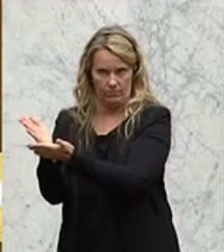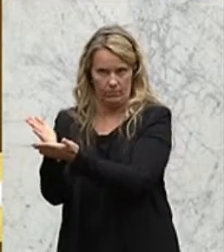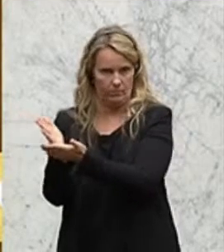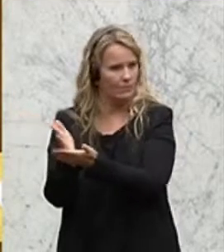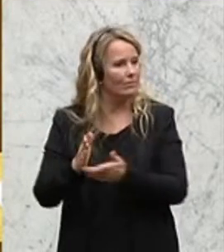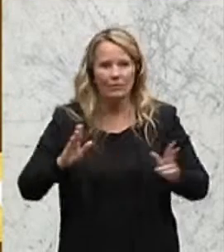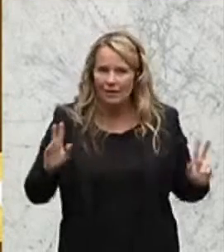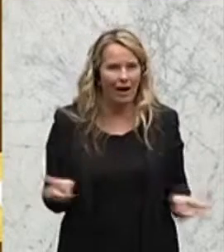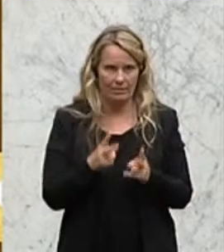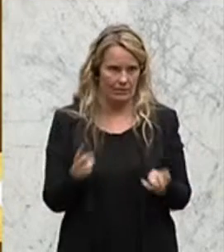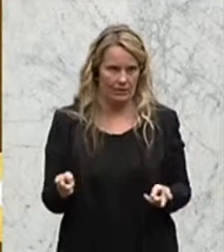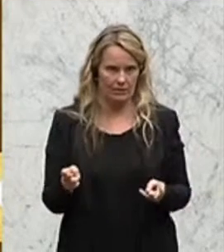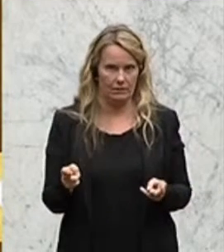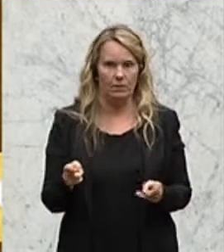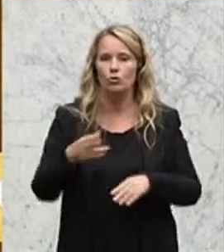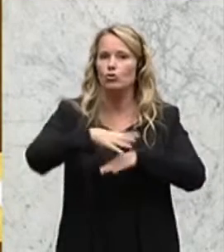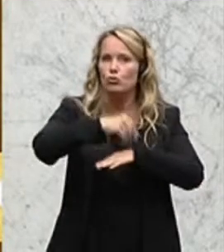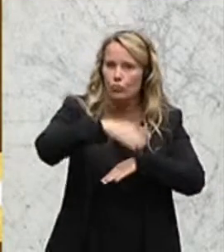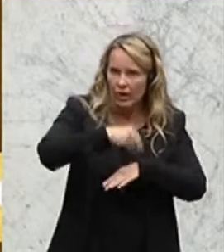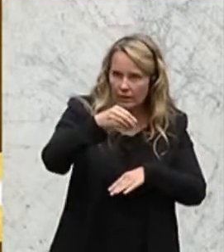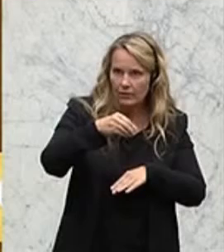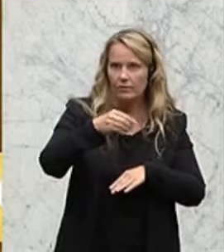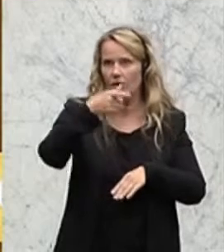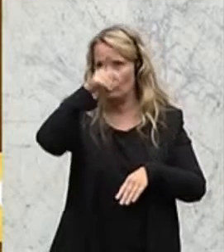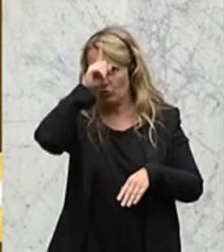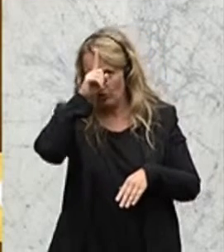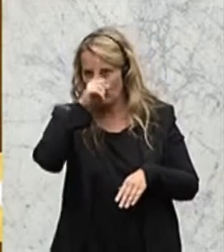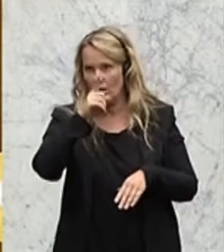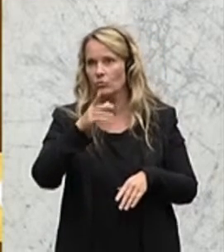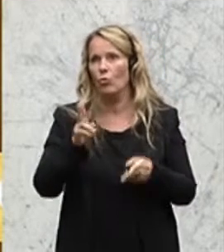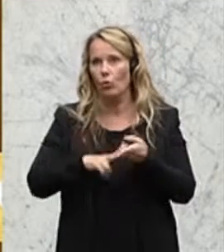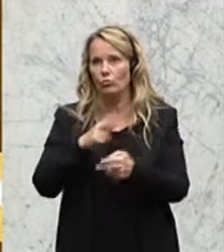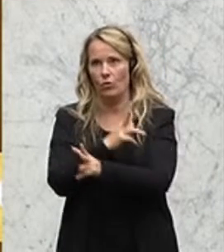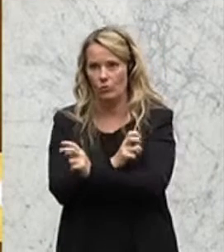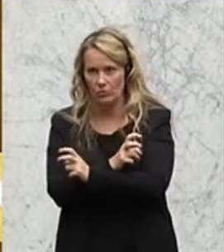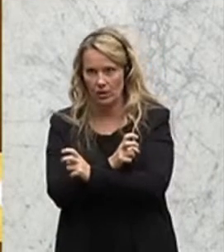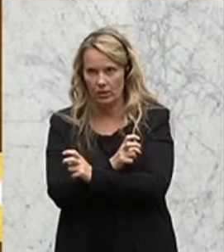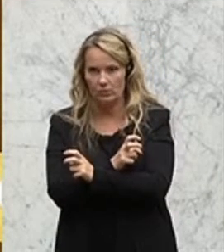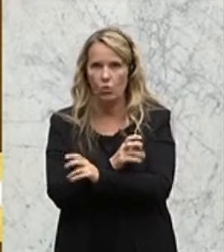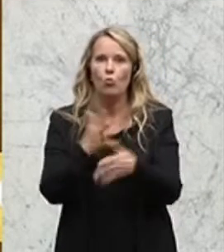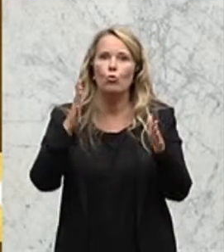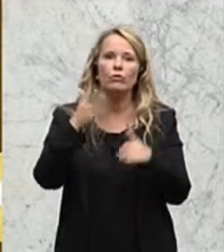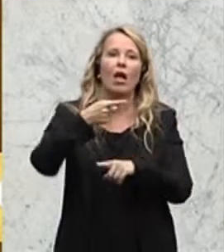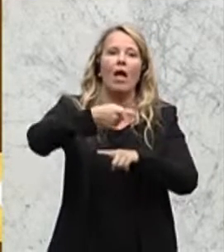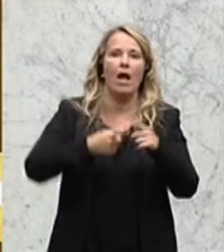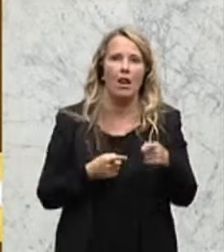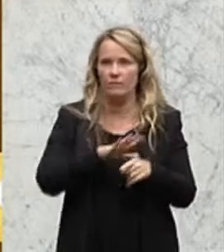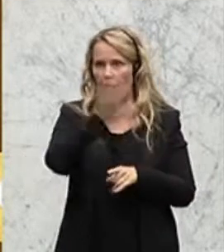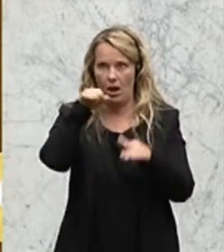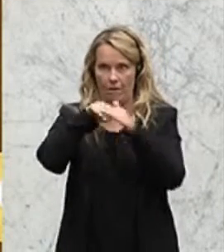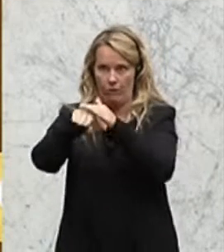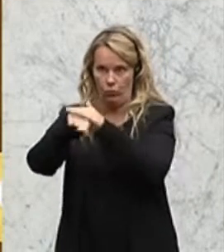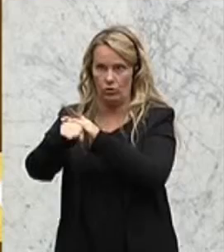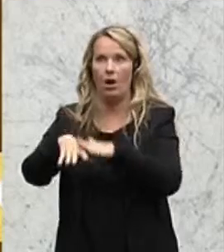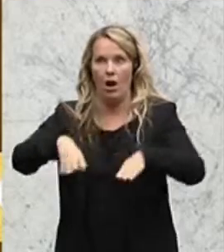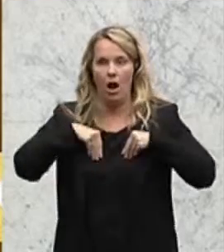Es kann nicht sein, dass Schweden, Deutschland und Österreich rund die Hälfte der Flüchtlinge